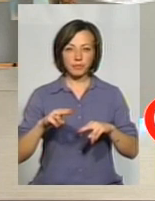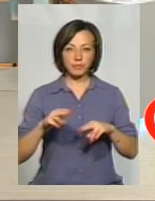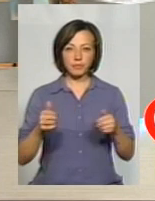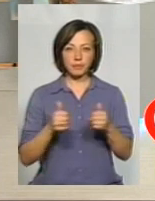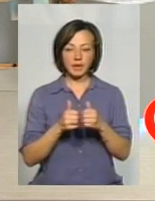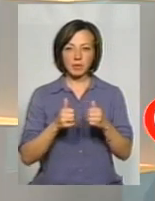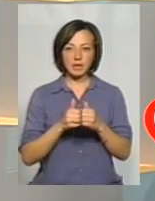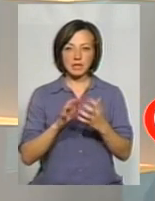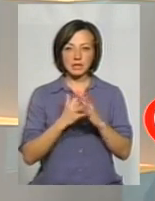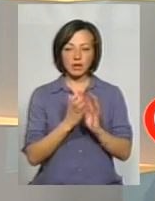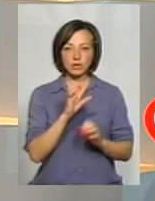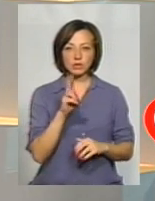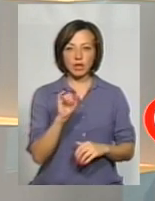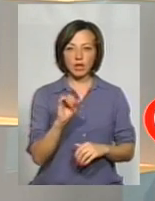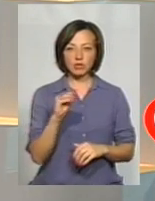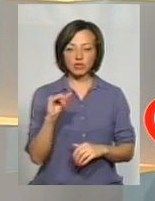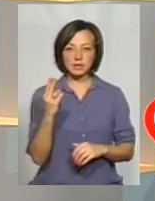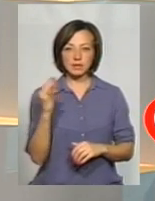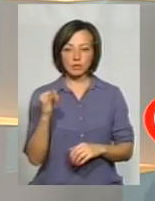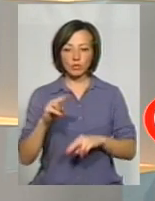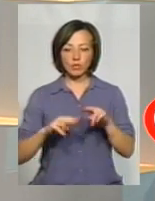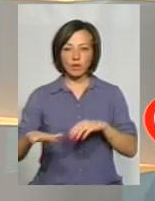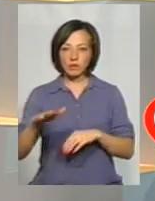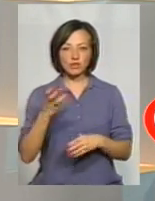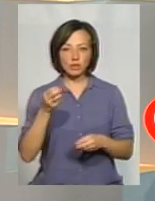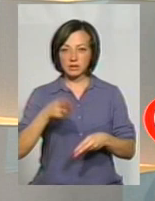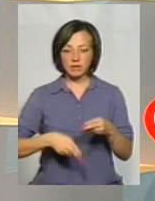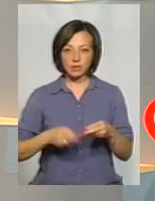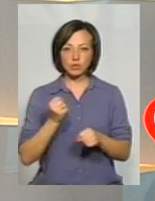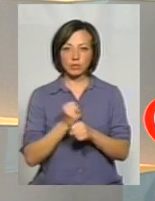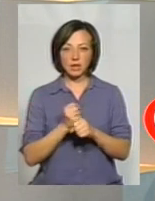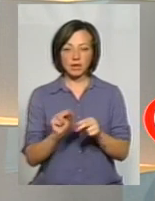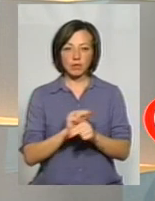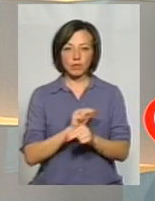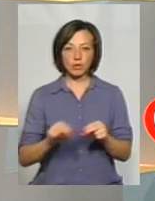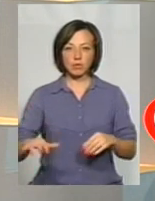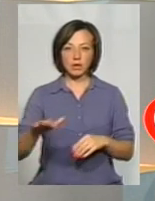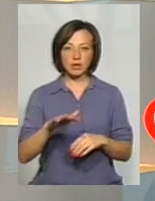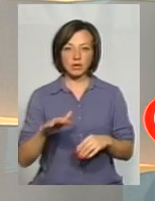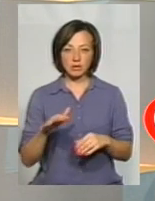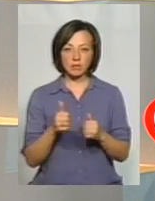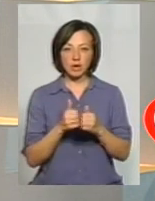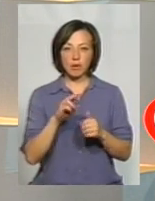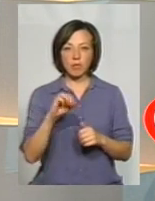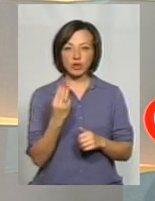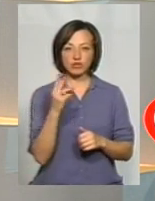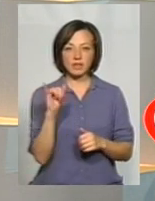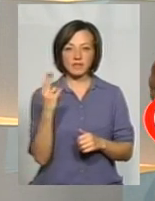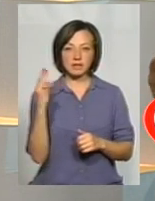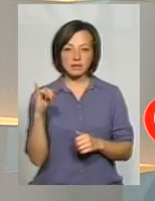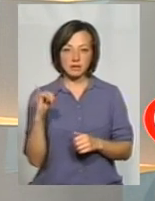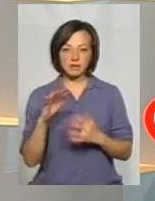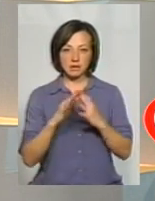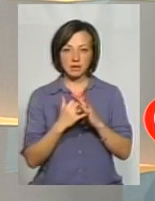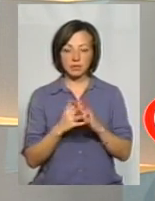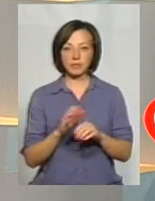скарженість, ми побудували майданчик, він, правда, ще незавершений. Ми зробили ремонт майданчика біля Пашківець, побудували майданчик,